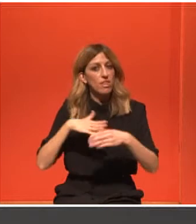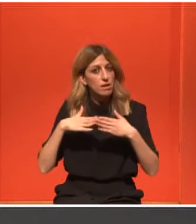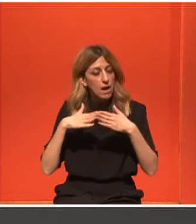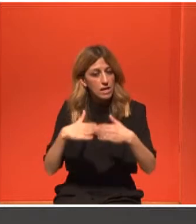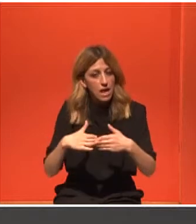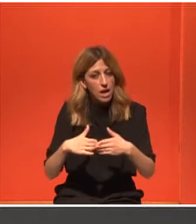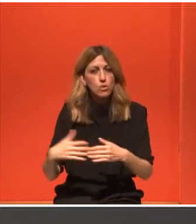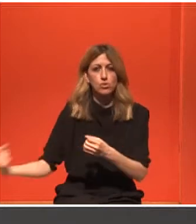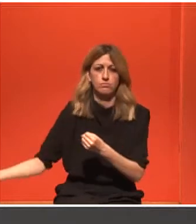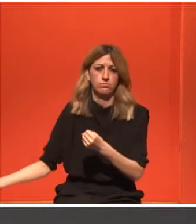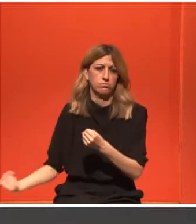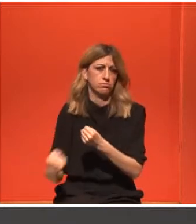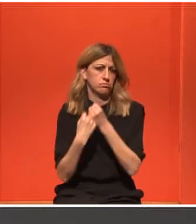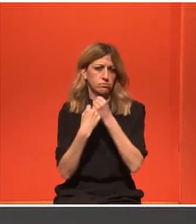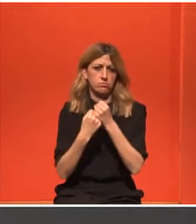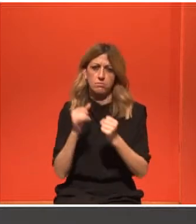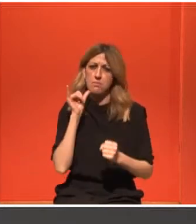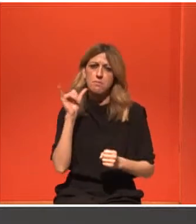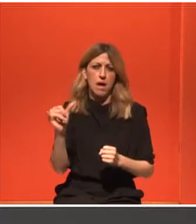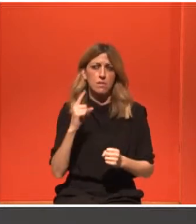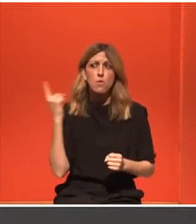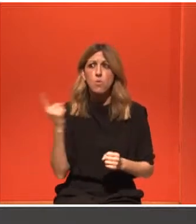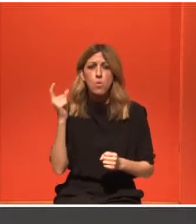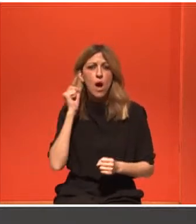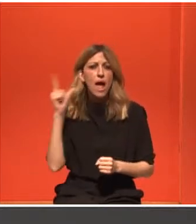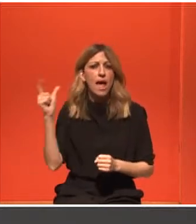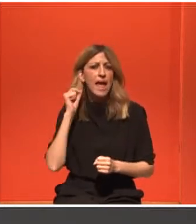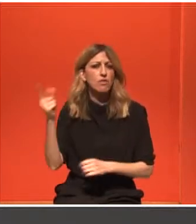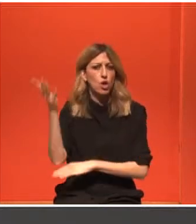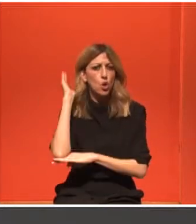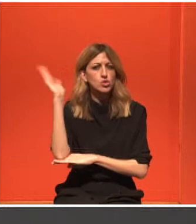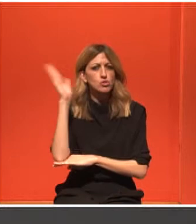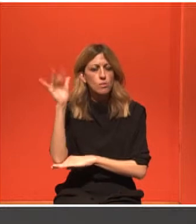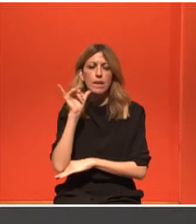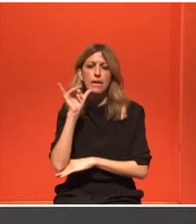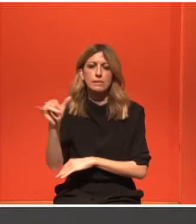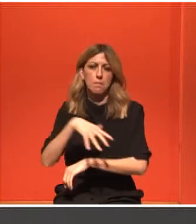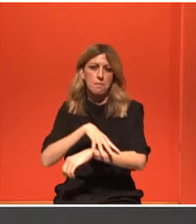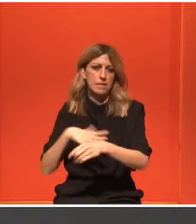για όλη αυτή την υποστήριξη στις επιστημονικές διαλέξεις τις οποίες παρουσιάζουμε.